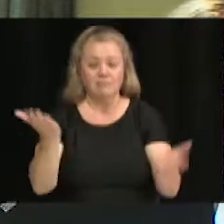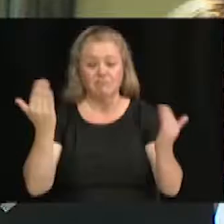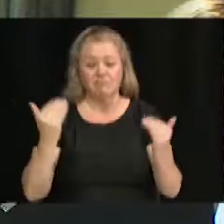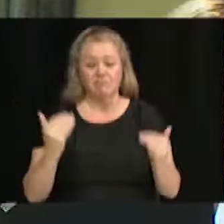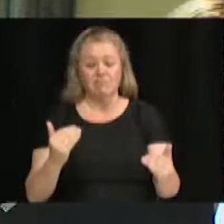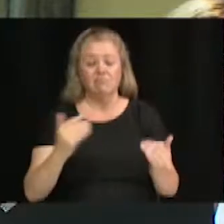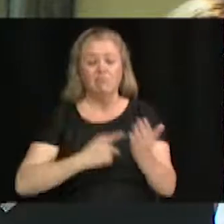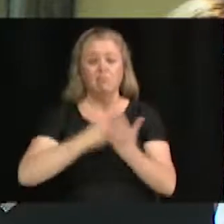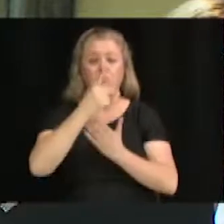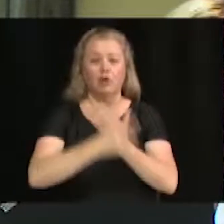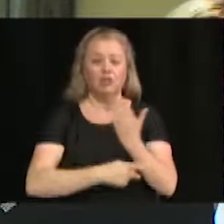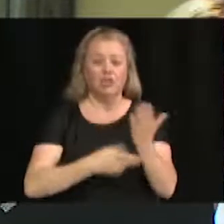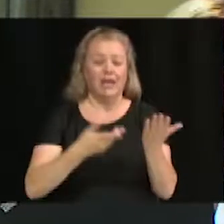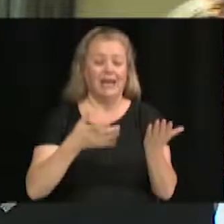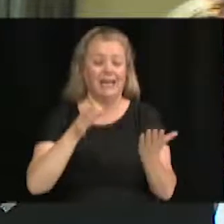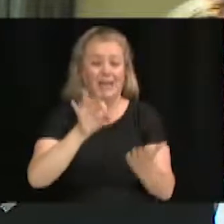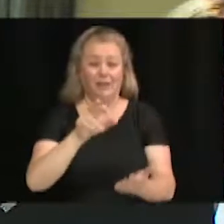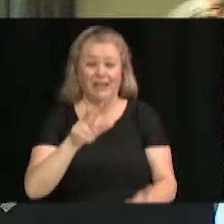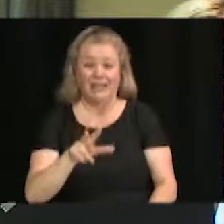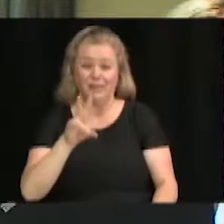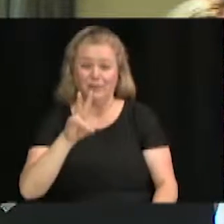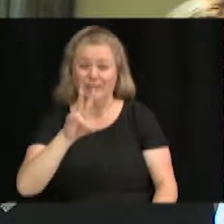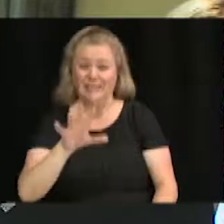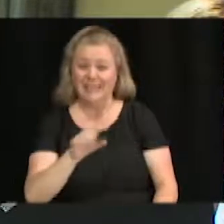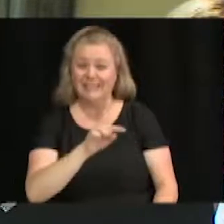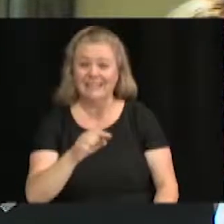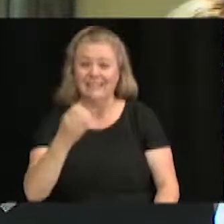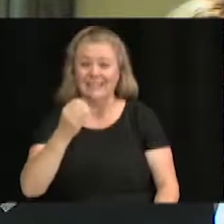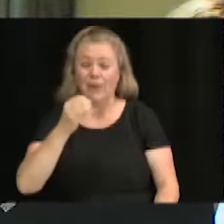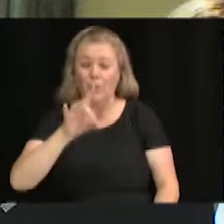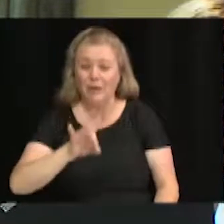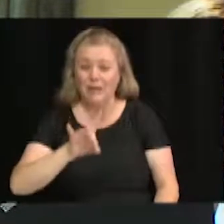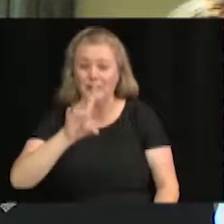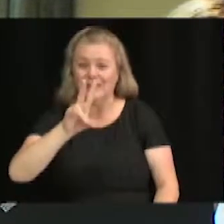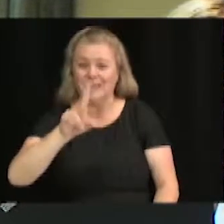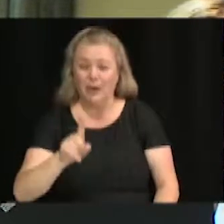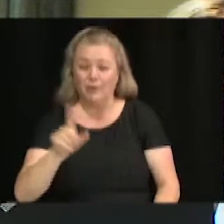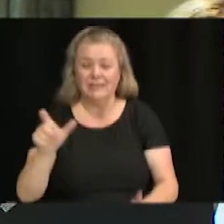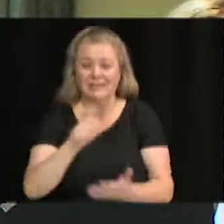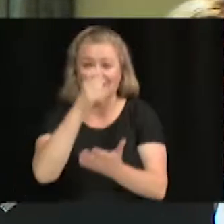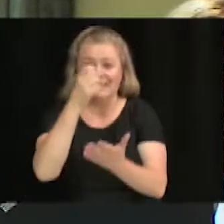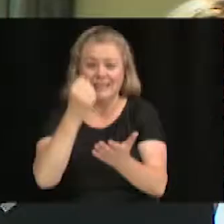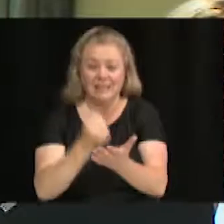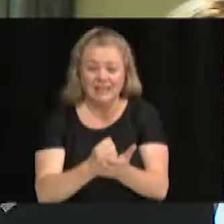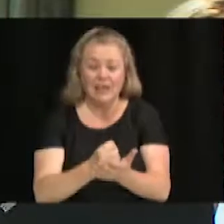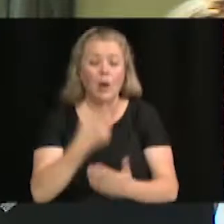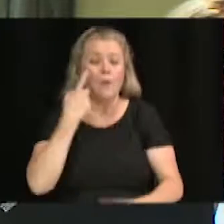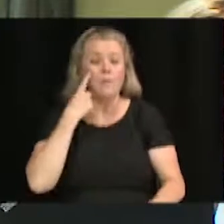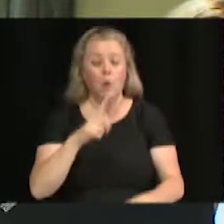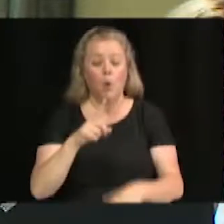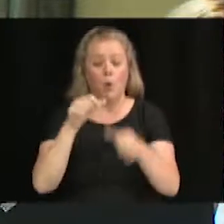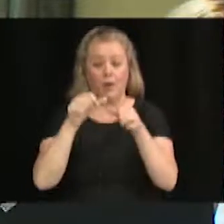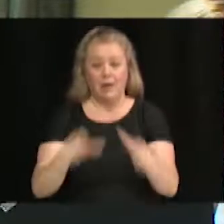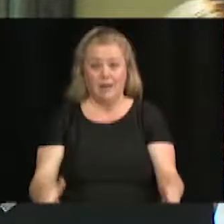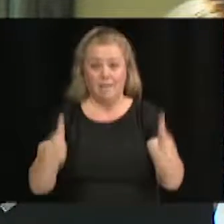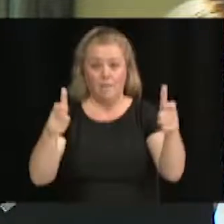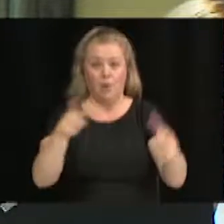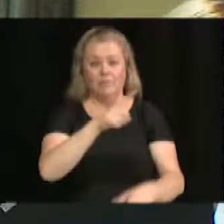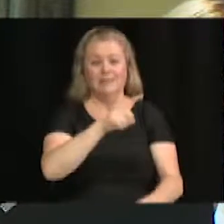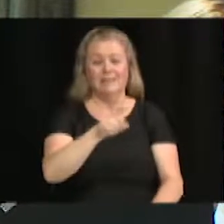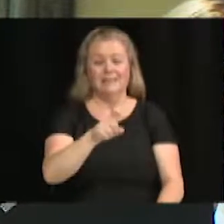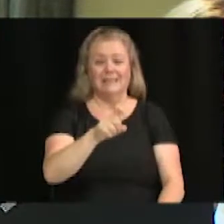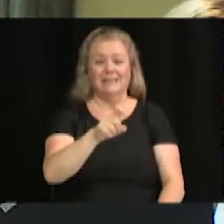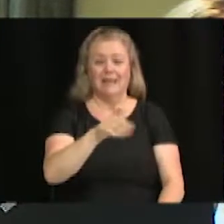75-08 91 de Québec Inc. pour l'immeuble du 195 à 243 rue Gendron.